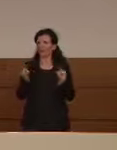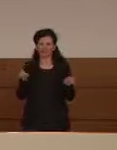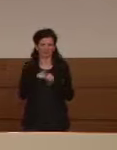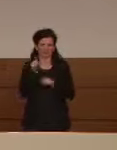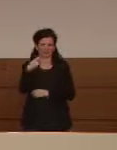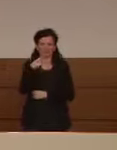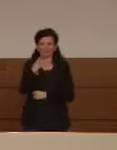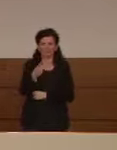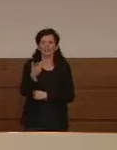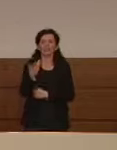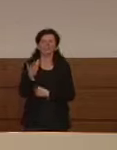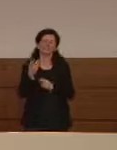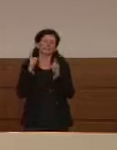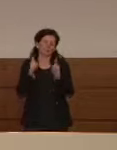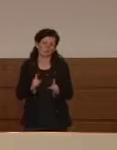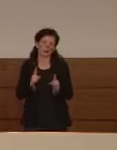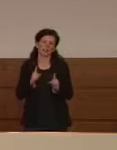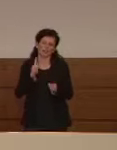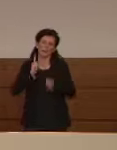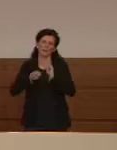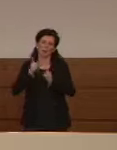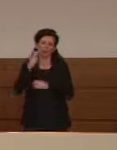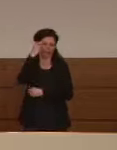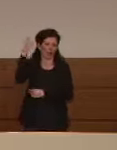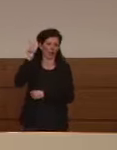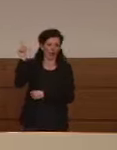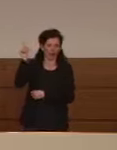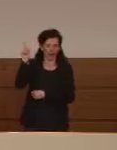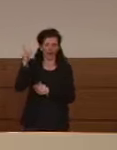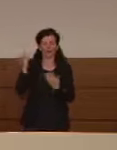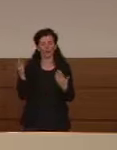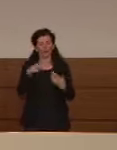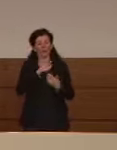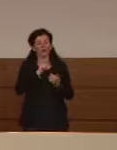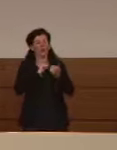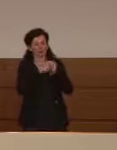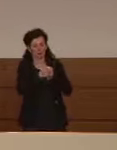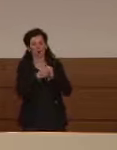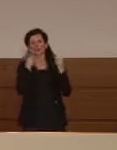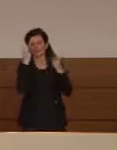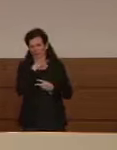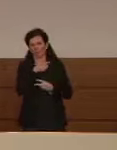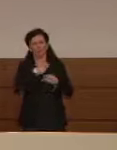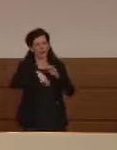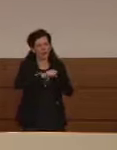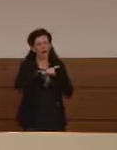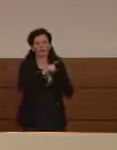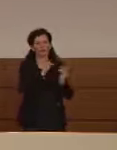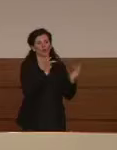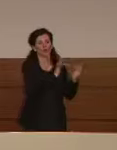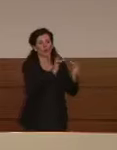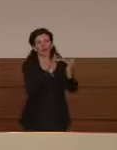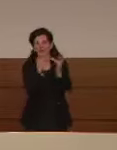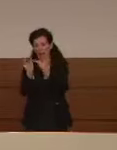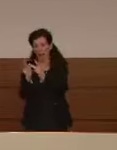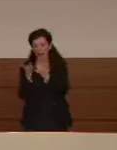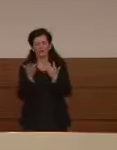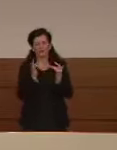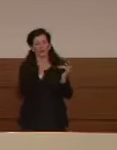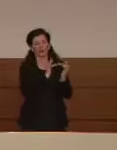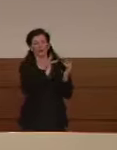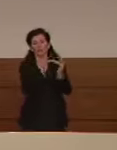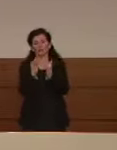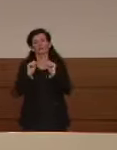tocca alla politica decidere però certo è uno sport che implica dei contatti e questi contatti possono implicare un certo